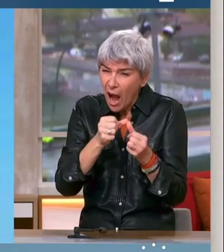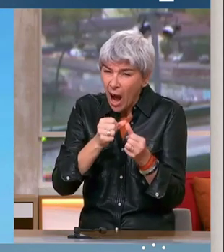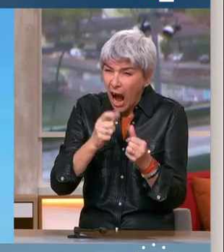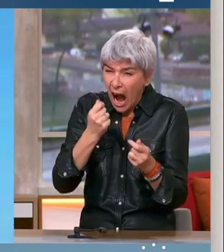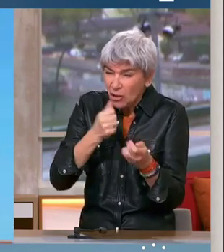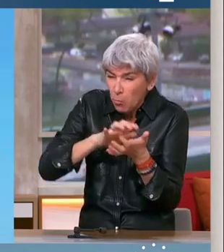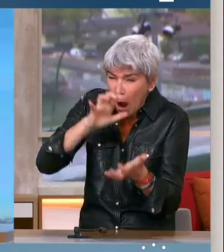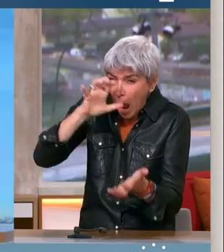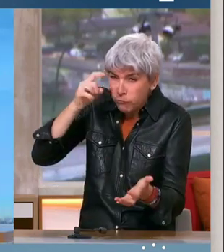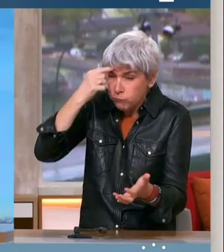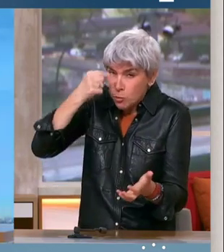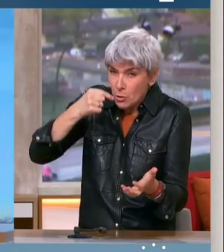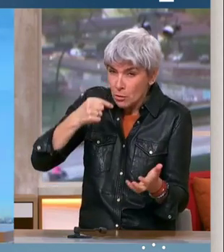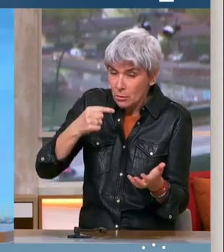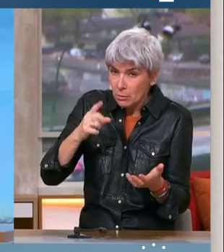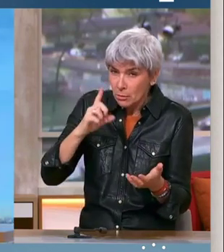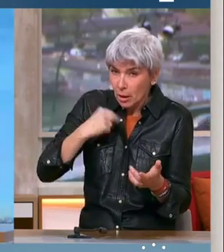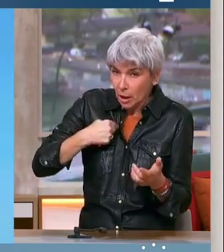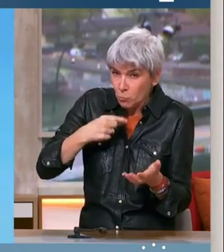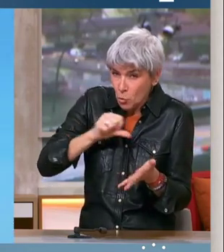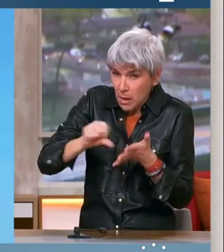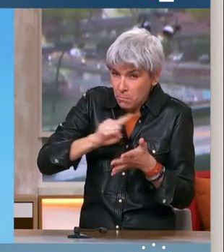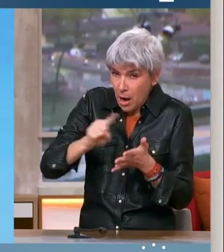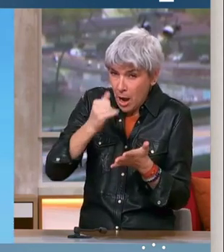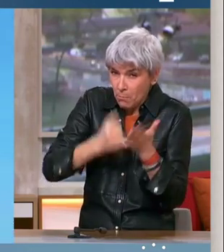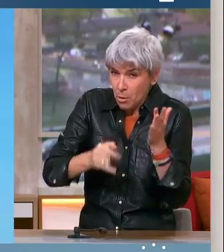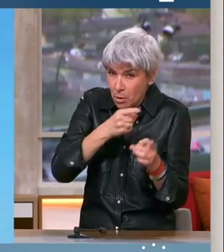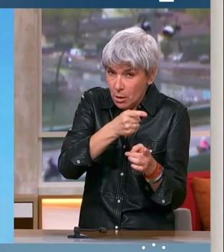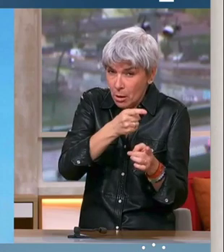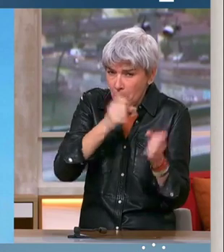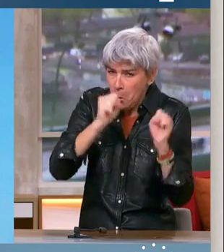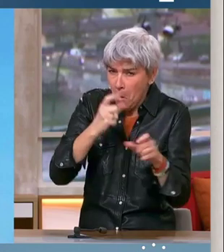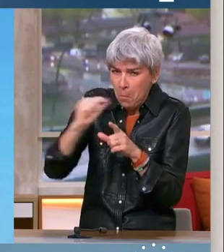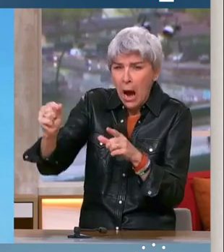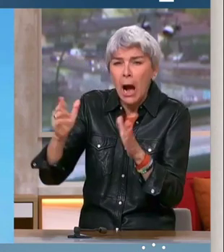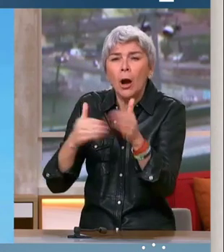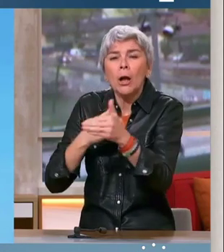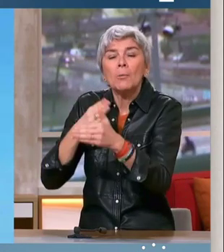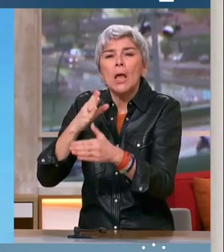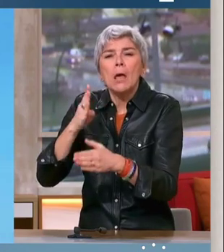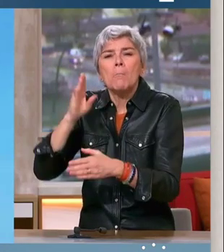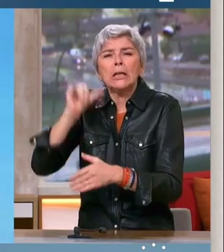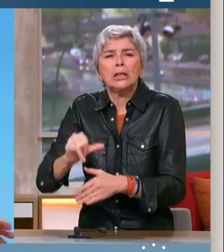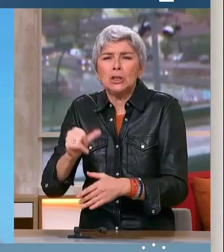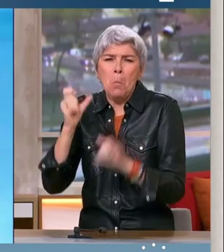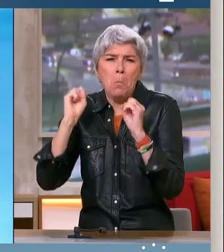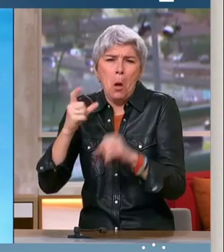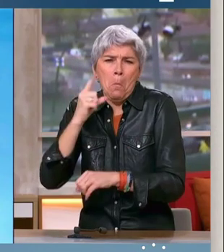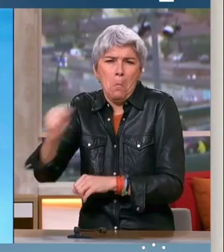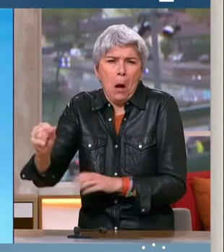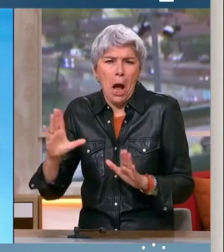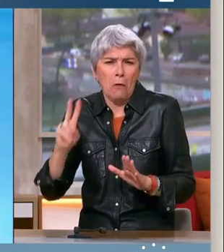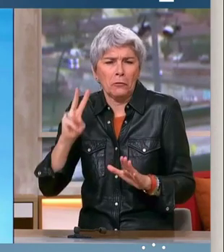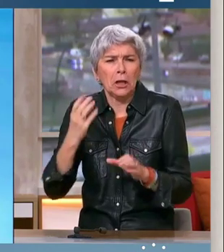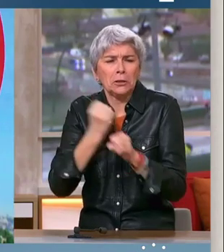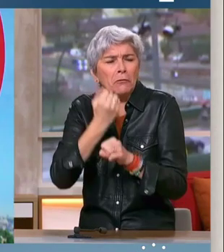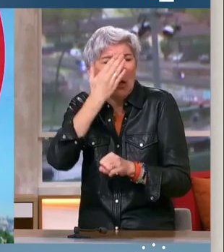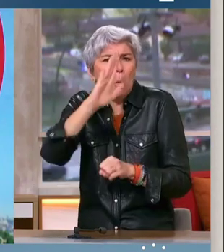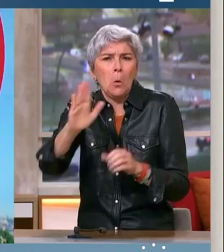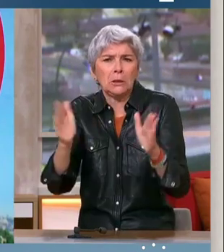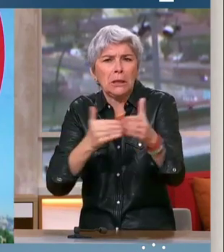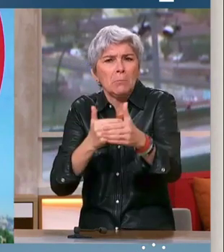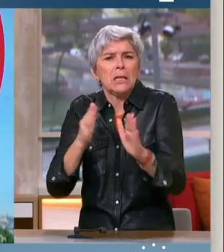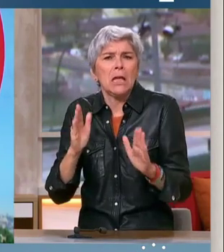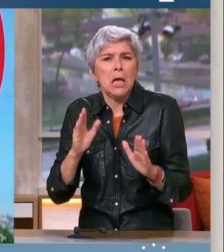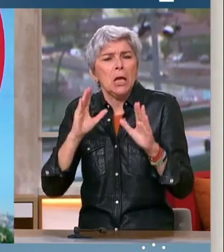et sans payer d'impôts, ils peuvent partir. McKinsey peut partir. Il manquera pas la France. Voilà, ça, je peux lui annoncer. Il peut partir. On travaillera avec d'autres qui payent leurs